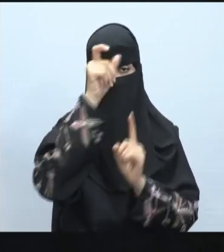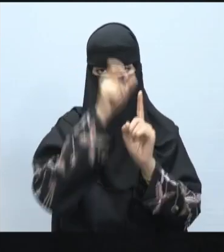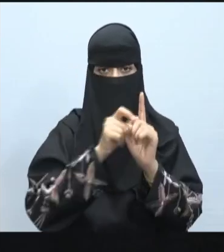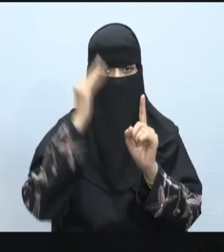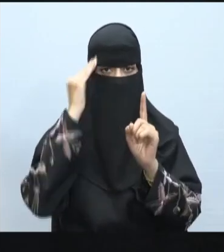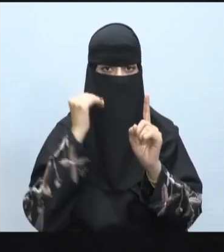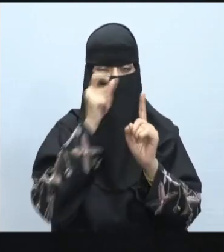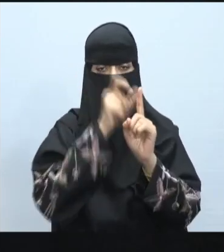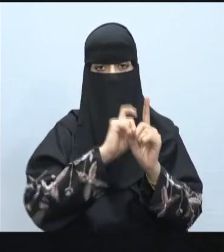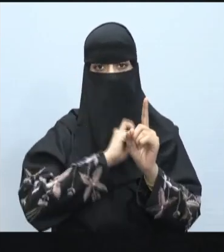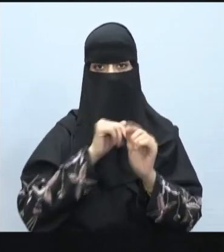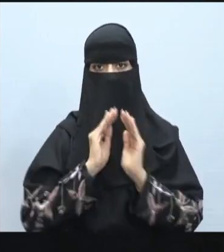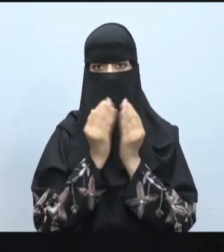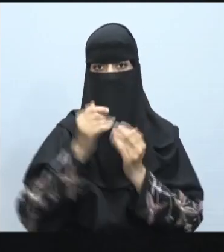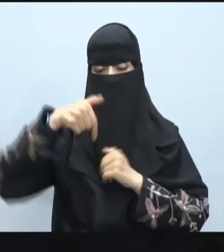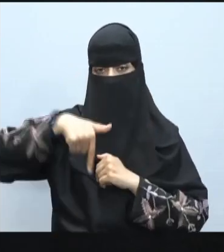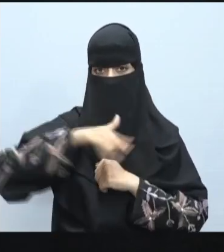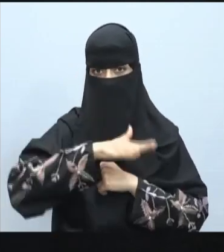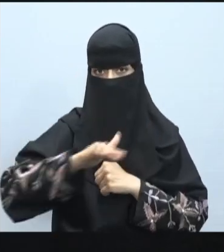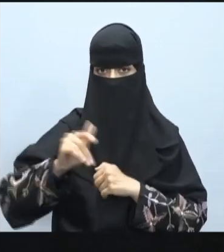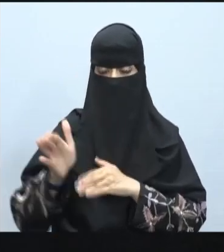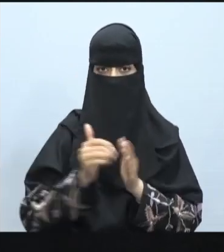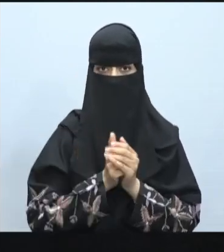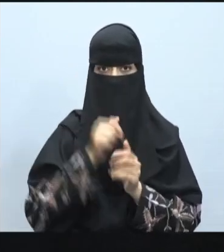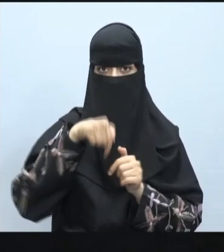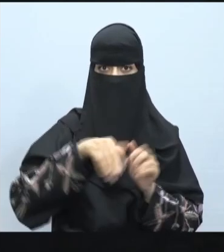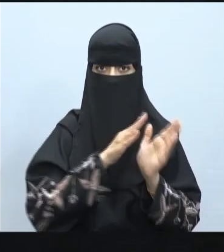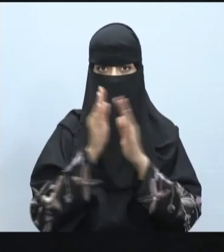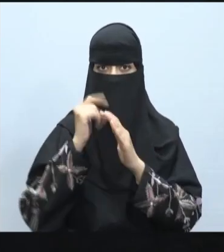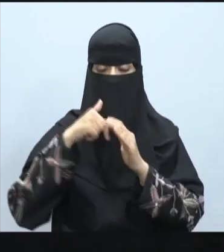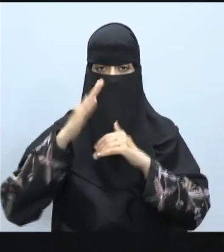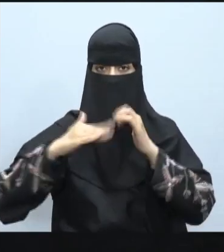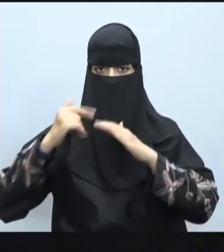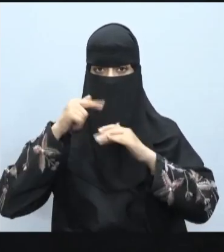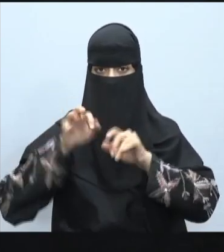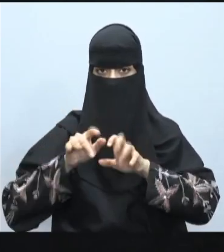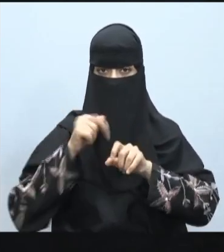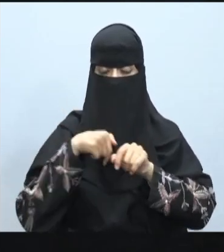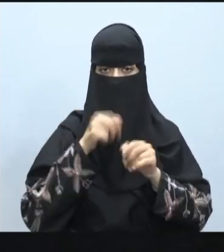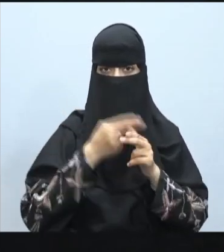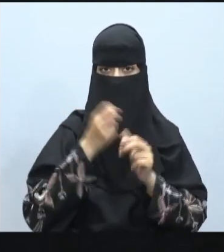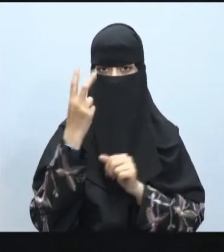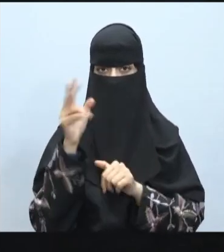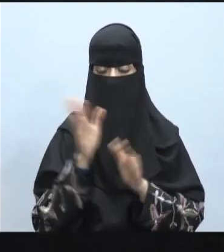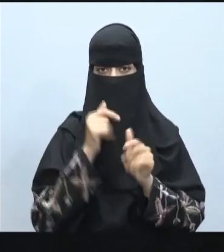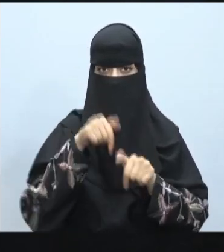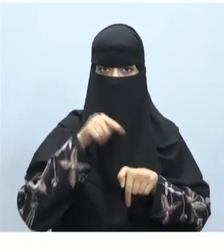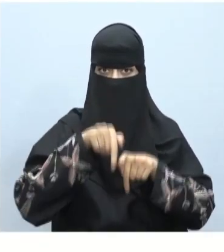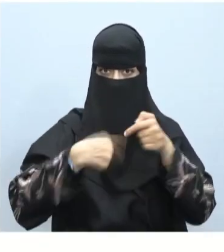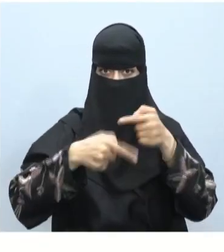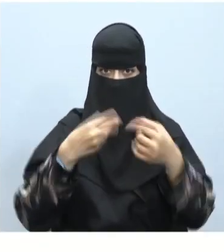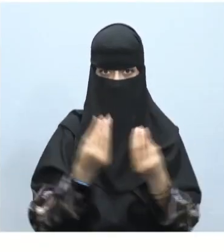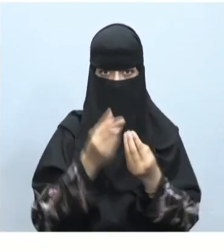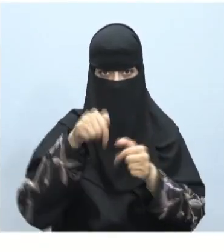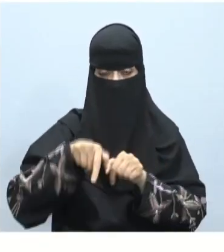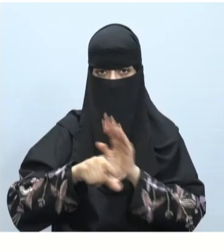بكم أعزائي طلاب وطالبات الصفة السادسة الابتدائي في مادة المهارات الرقمية الفصل الدراسي الثاني سنكون معا